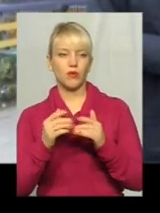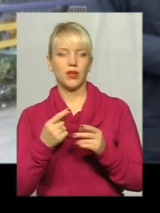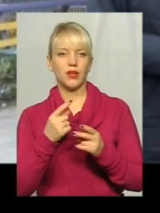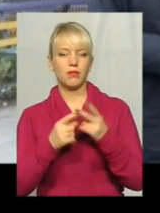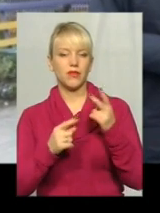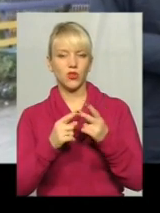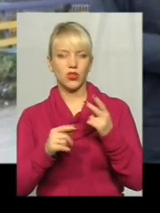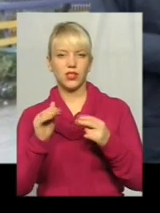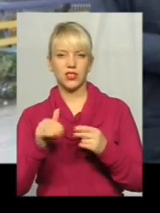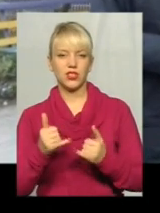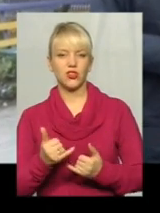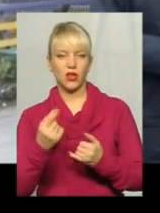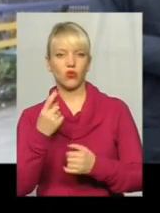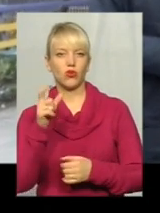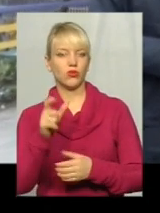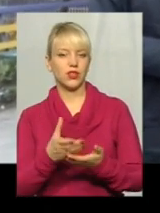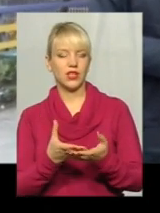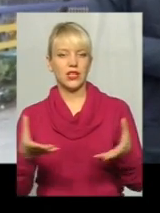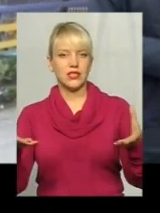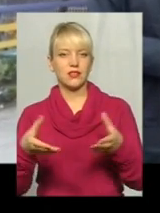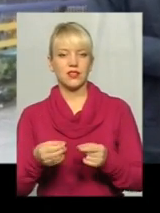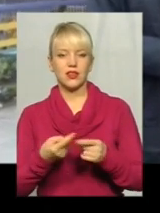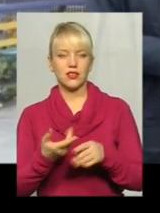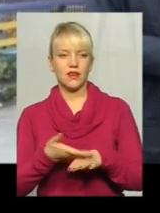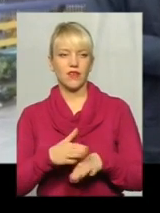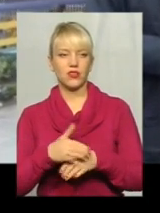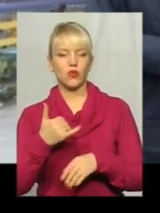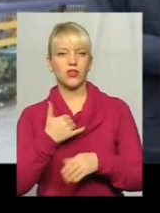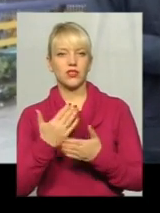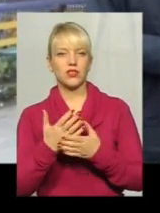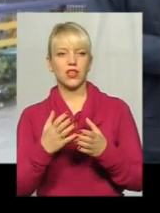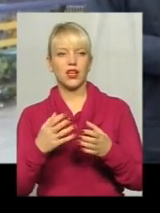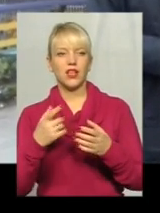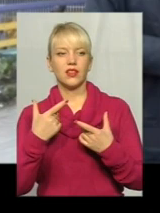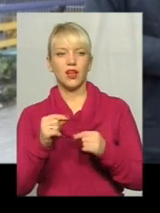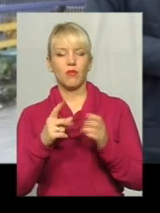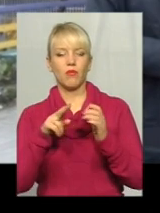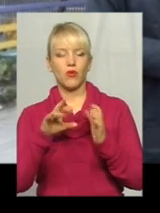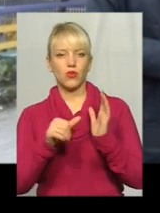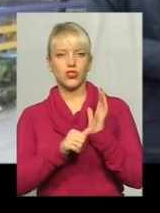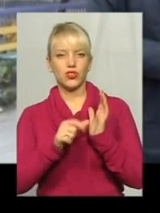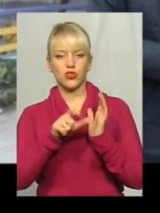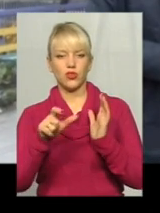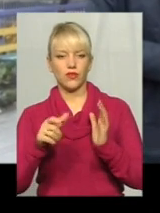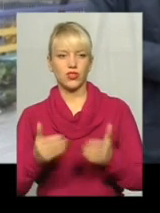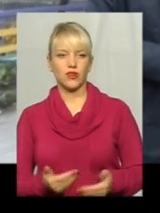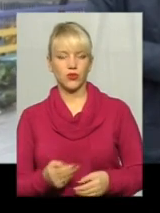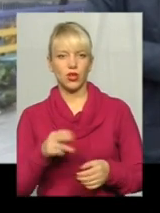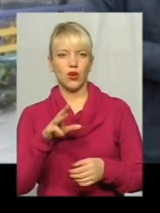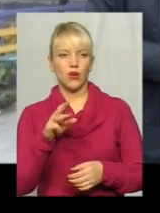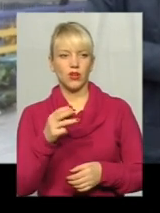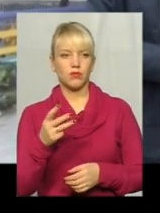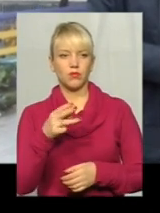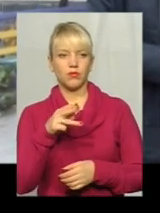одній людині – це дуже-дуже важко. У нас є сім'ї, які пошіщили відживуть. Вони мені заплатили по 900 гривень.